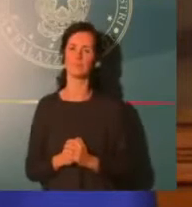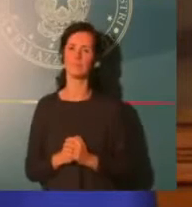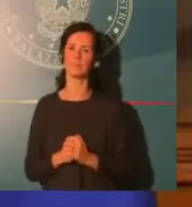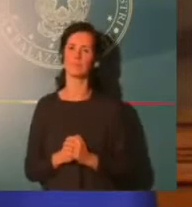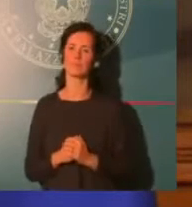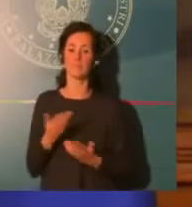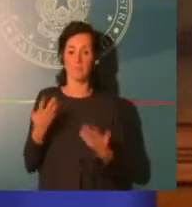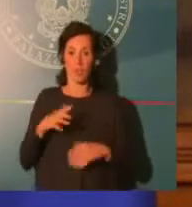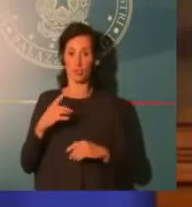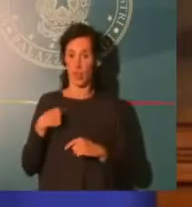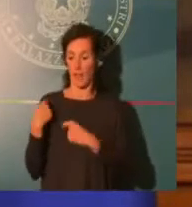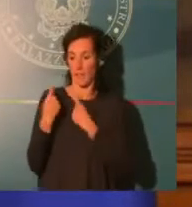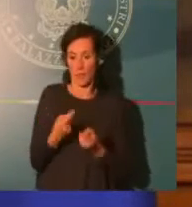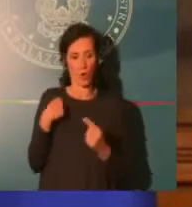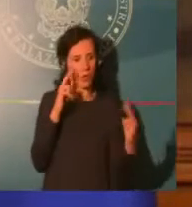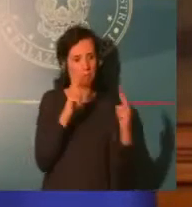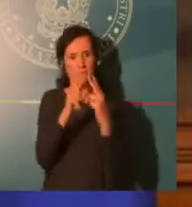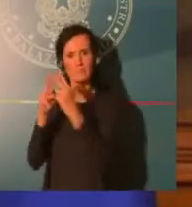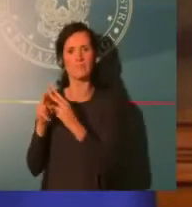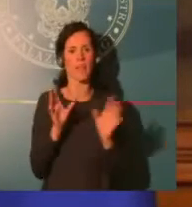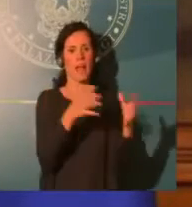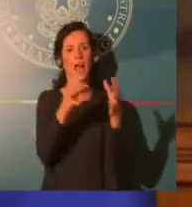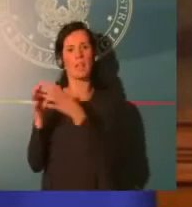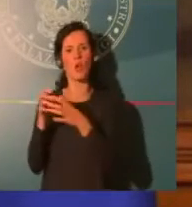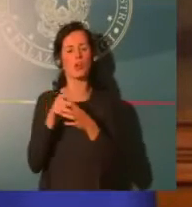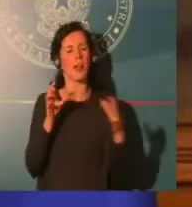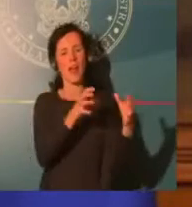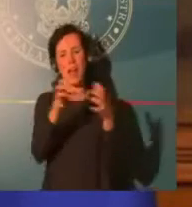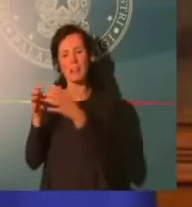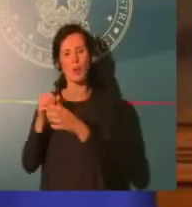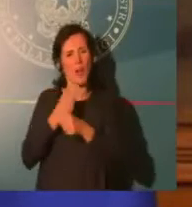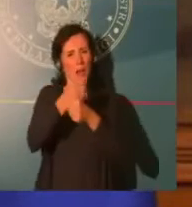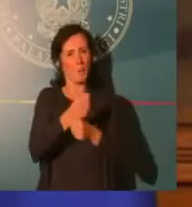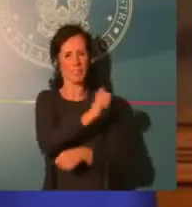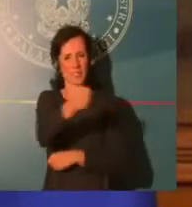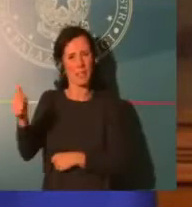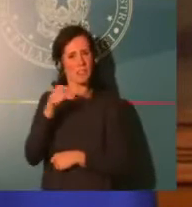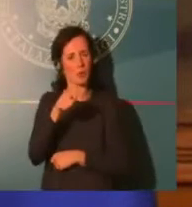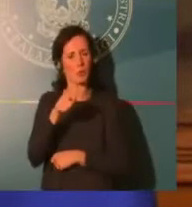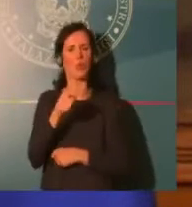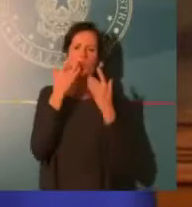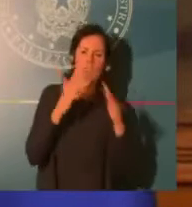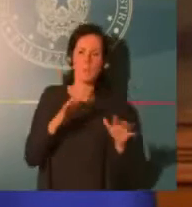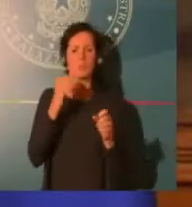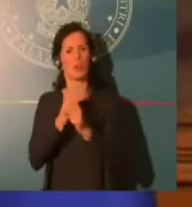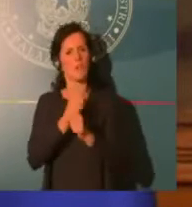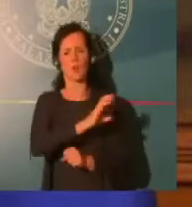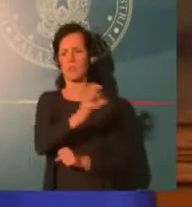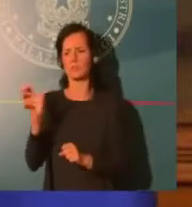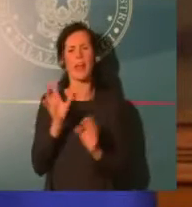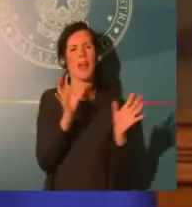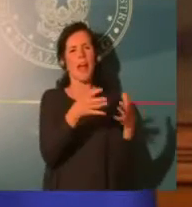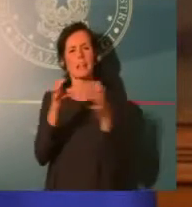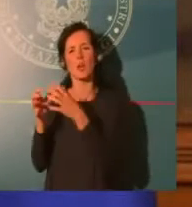Parlo ovviamente delle categorie direttamente interessate da queste misure restrittive. Sta venendo fuori un dialogo